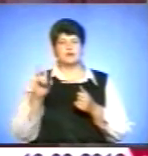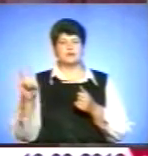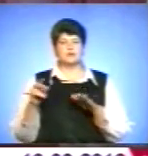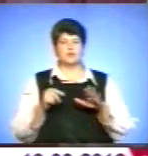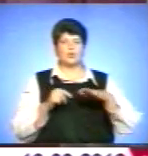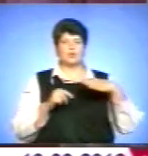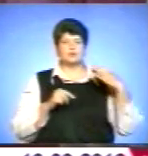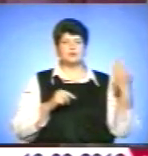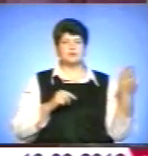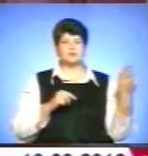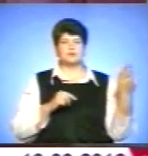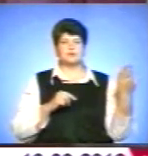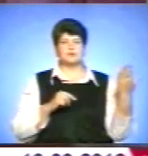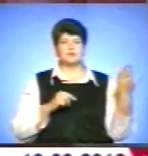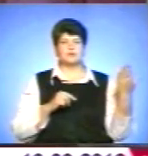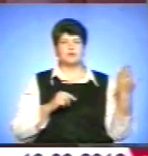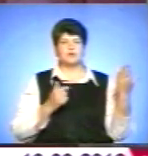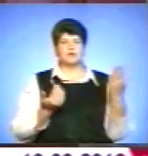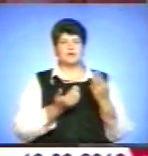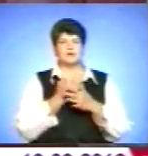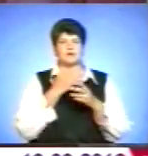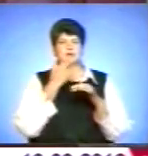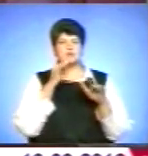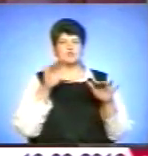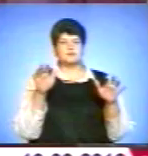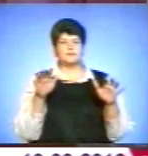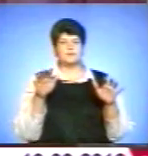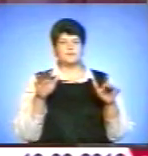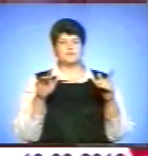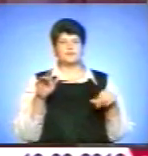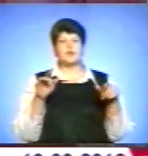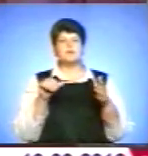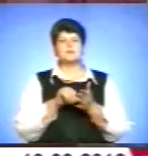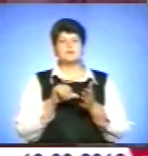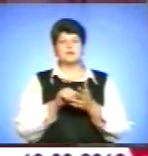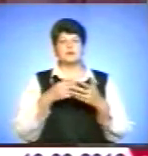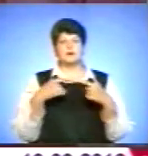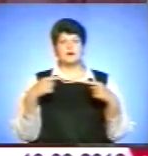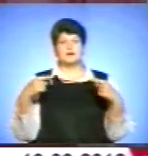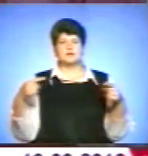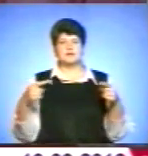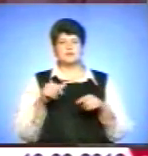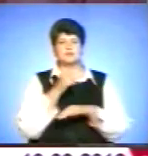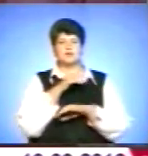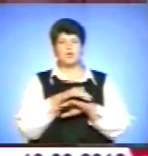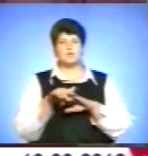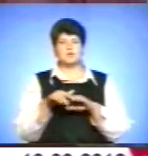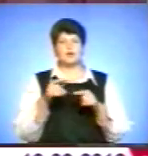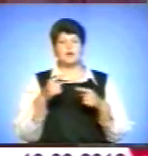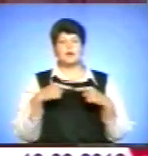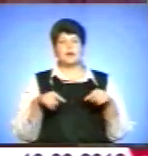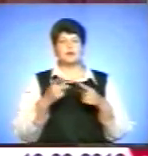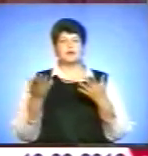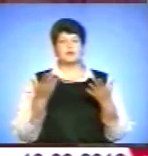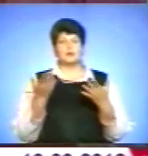стороні з'явилося ново-язічество. Представителі різних зарубіжних організацій, які борються